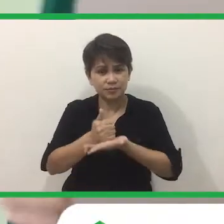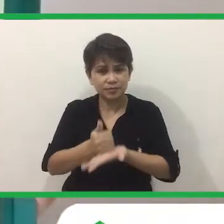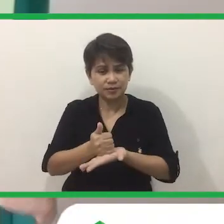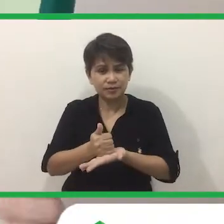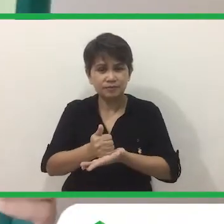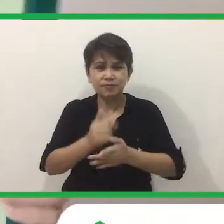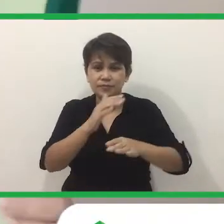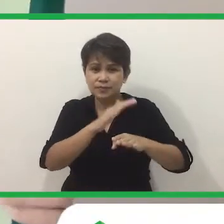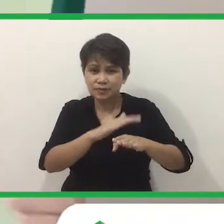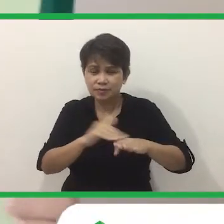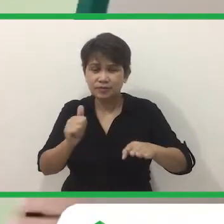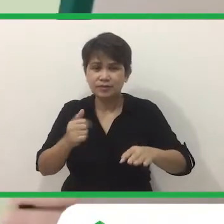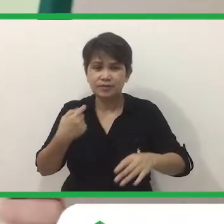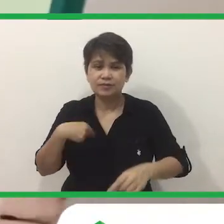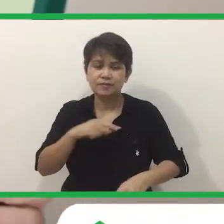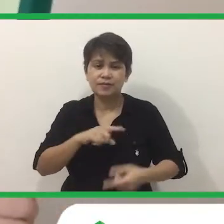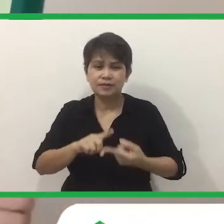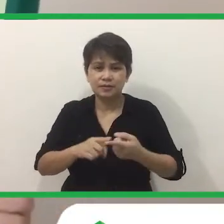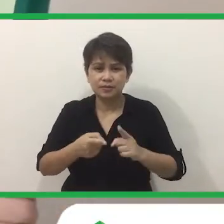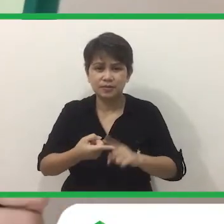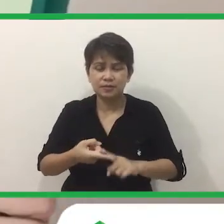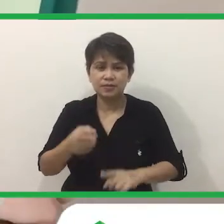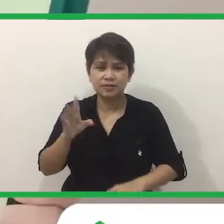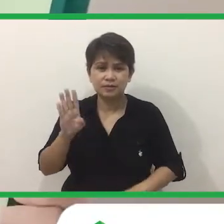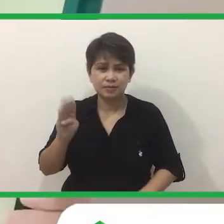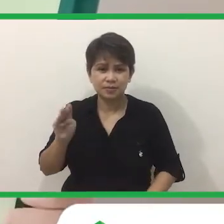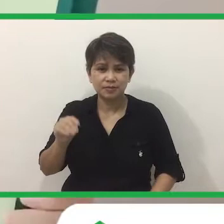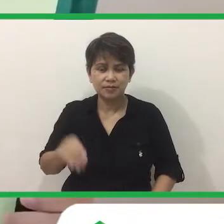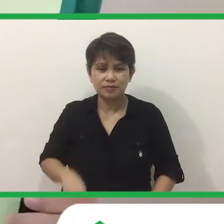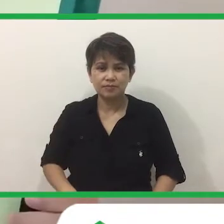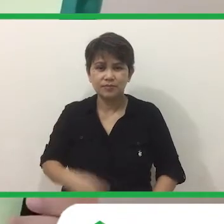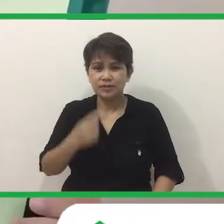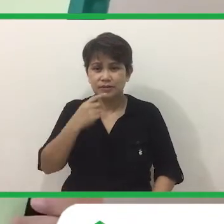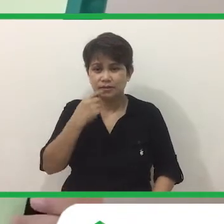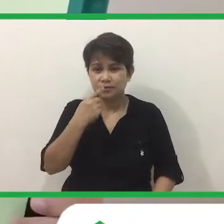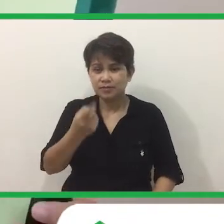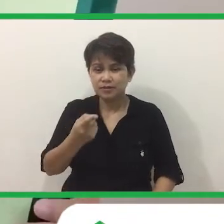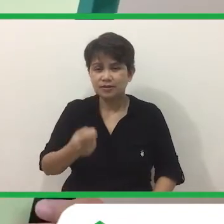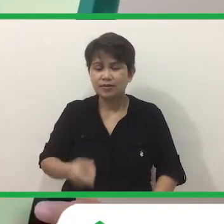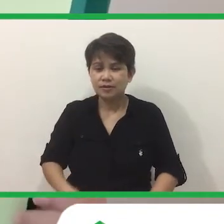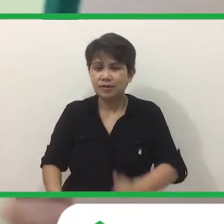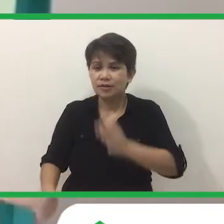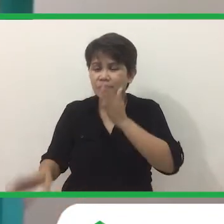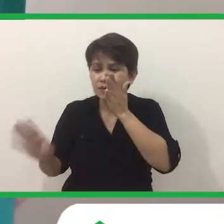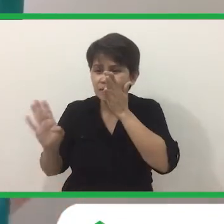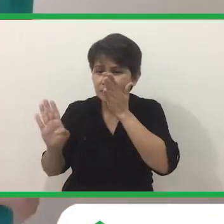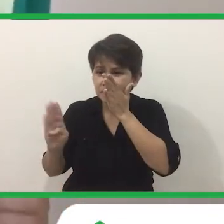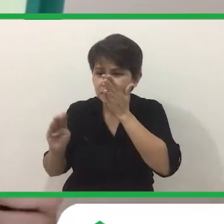tawagin ang ating kaibigang si Bingo? Sabihin lang natin Bingo